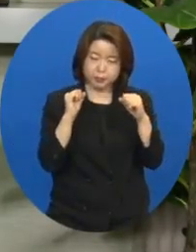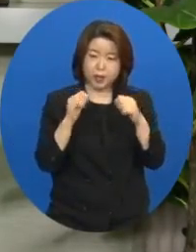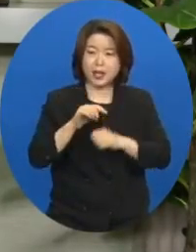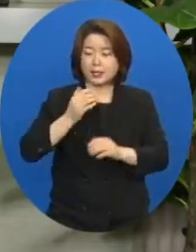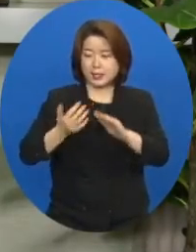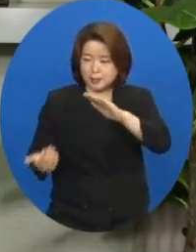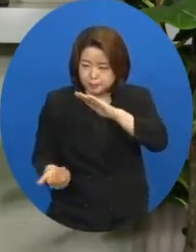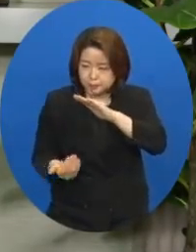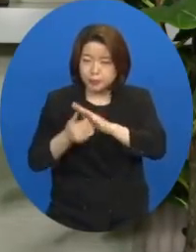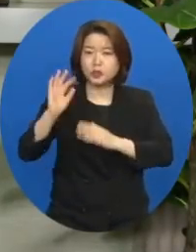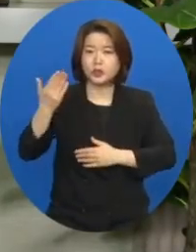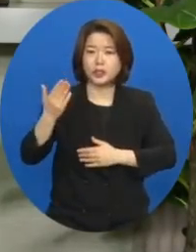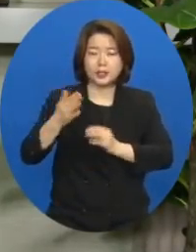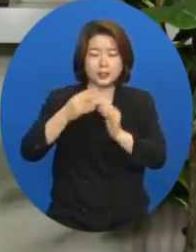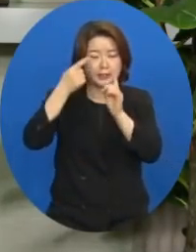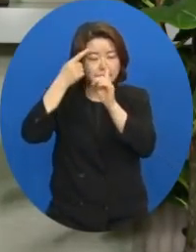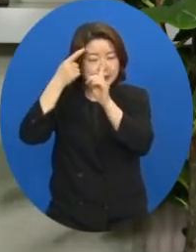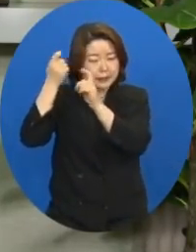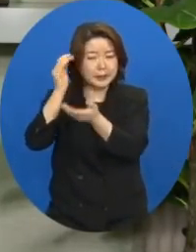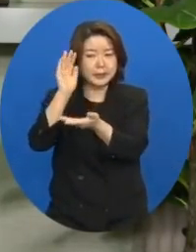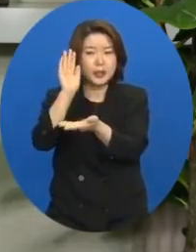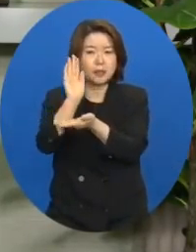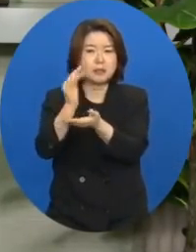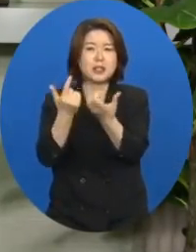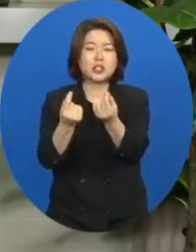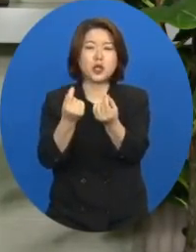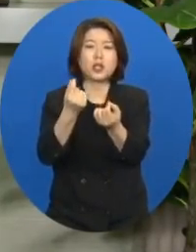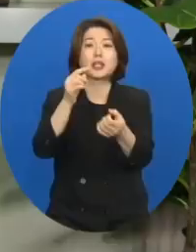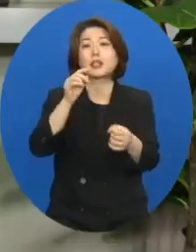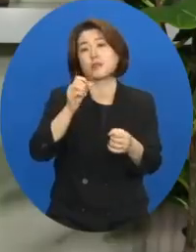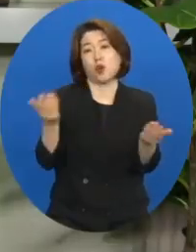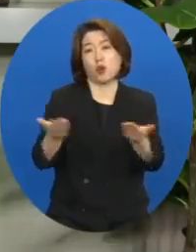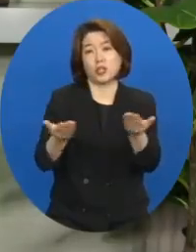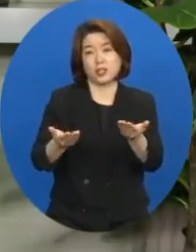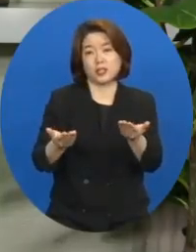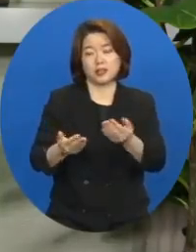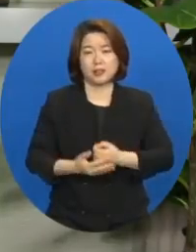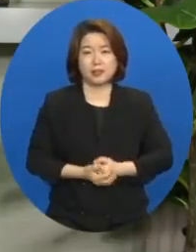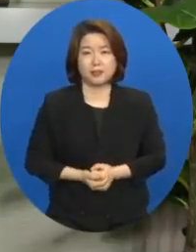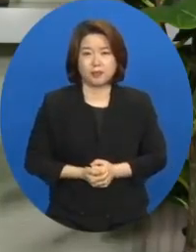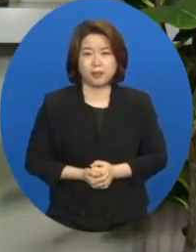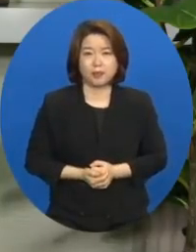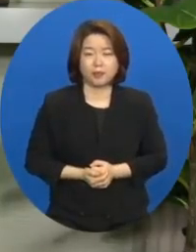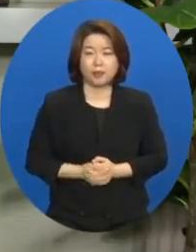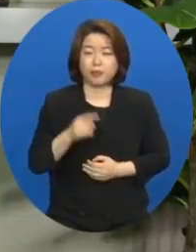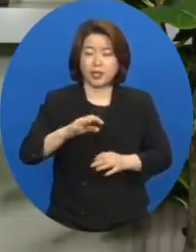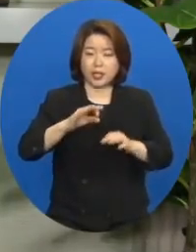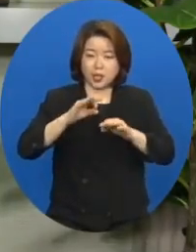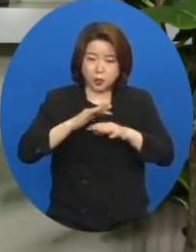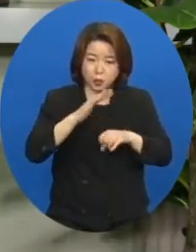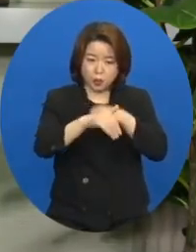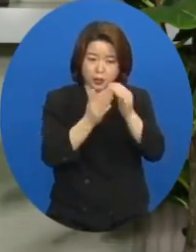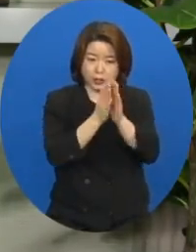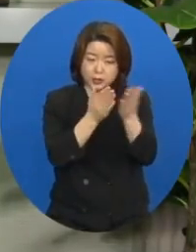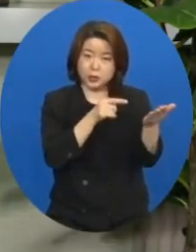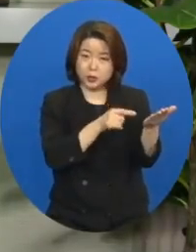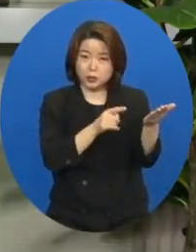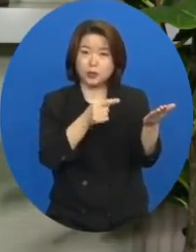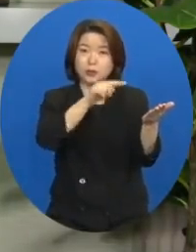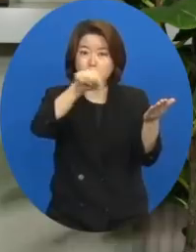아주 기념비적인 성경입니다. 그런데 이 놀라운 성경 중에